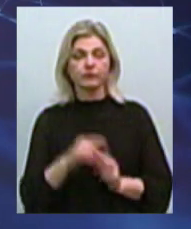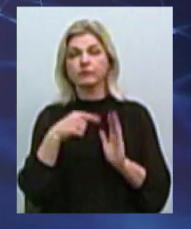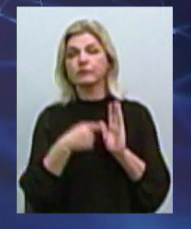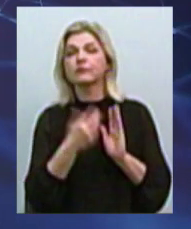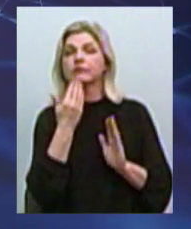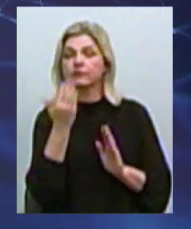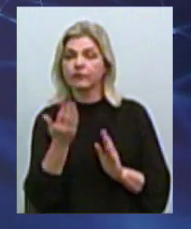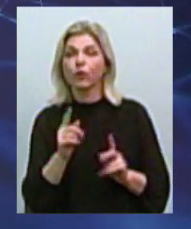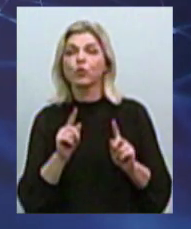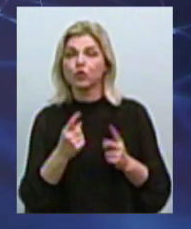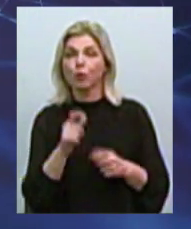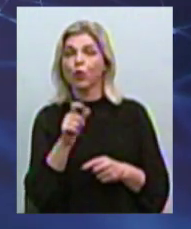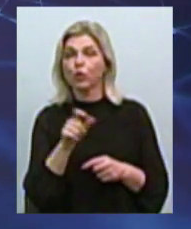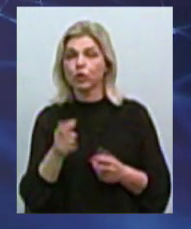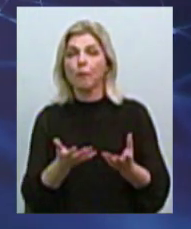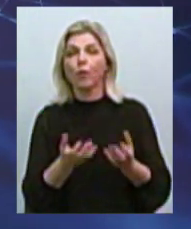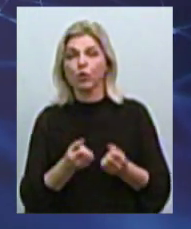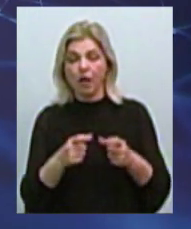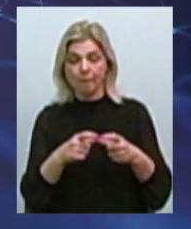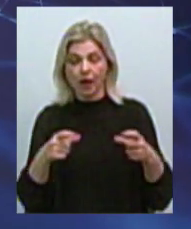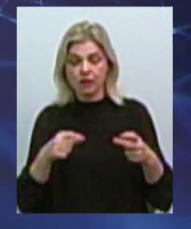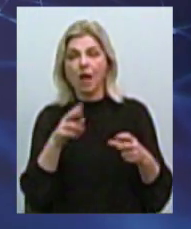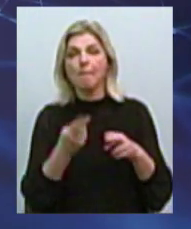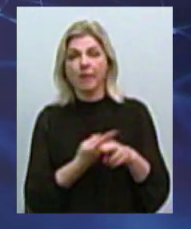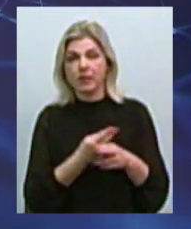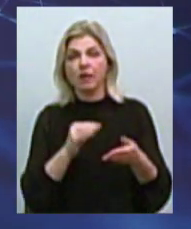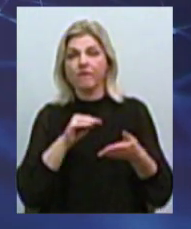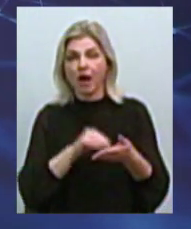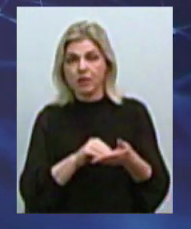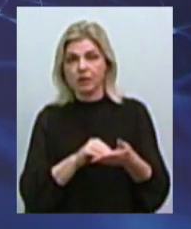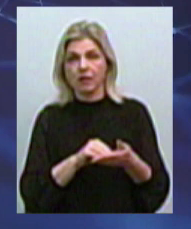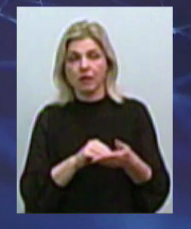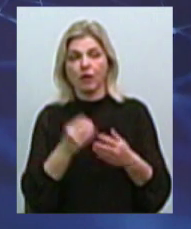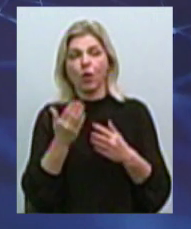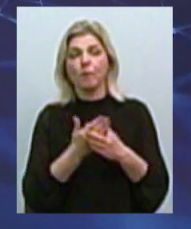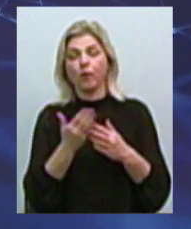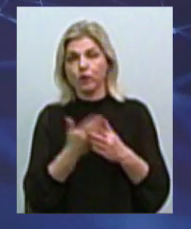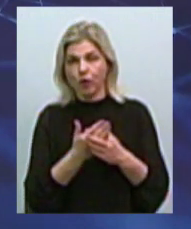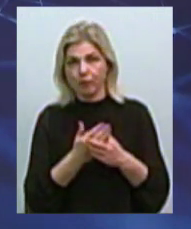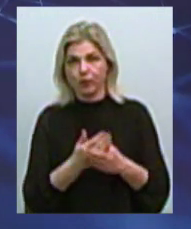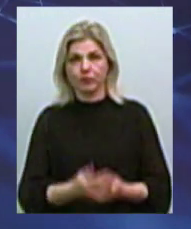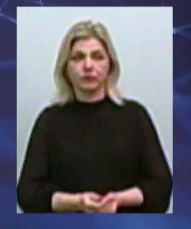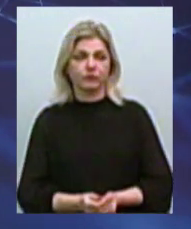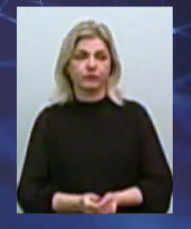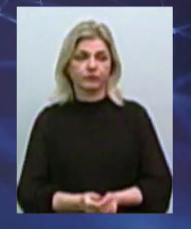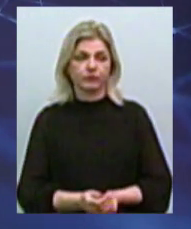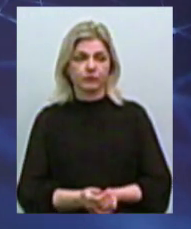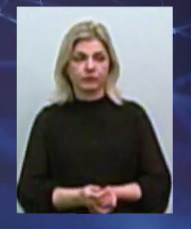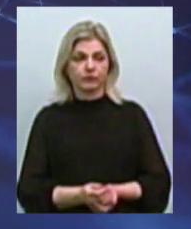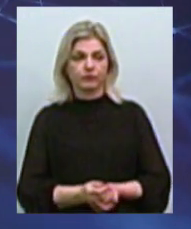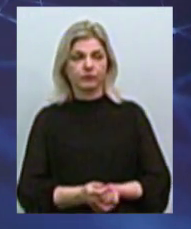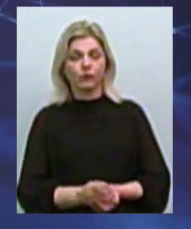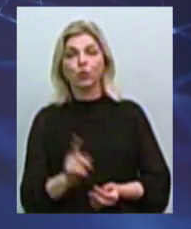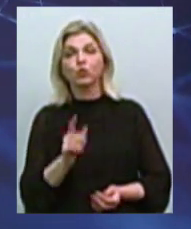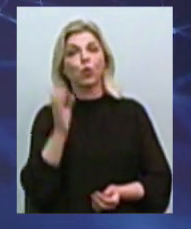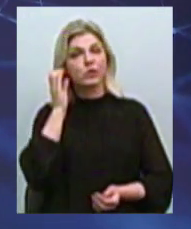запитання, чому абоненти отримують платіжки без вказання суми пільг. Ось що